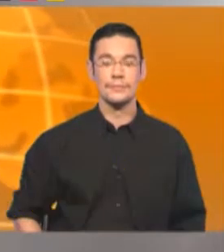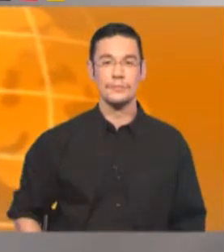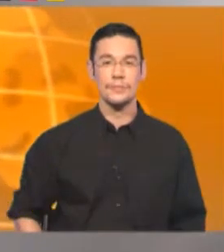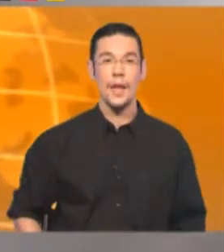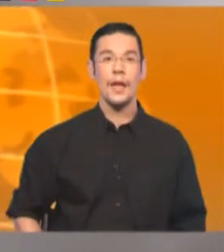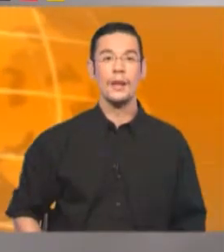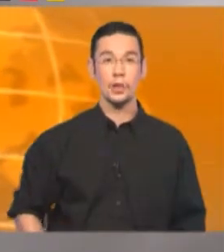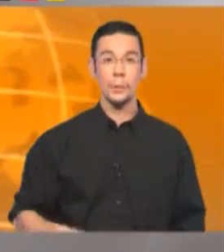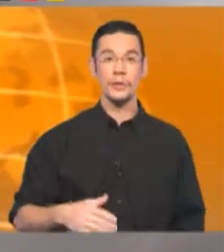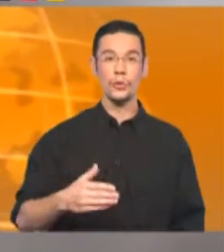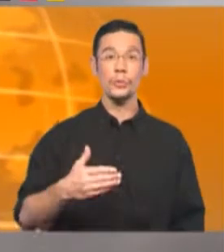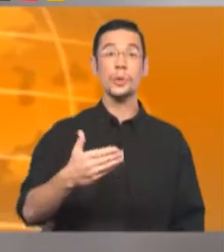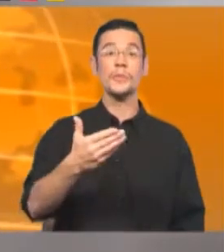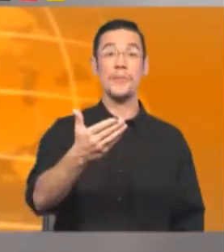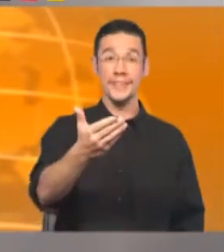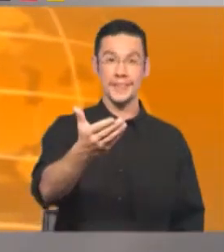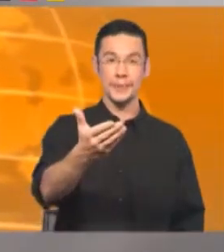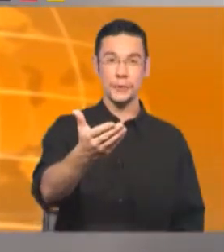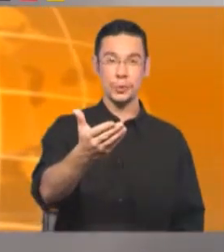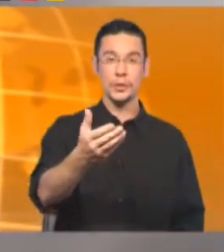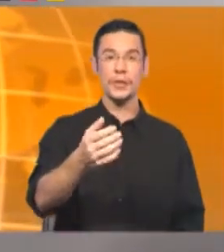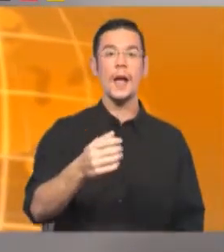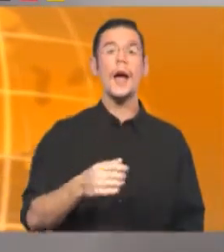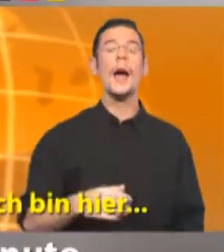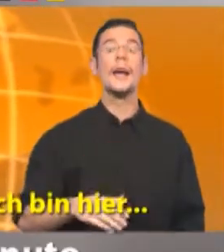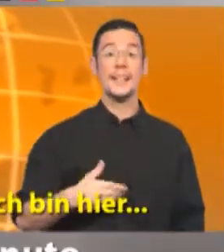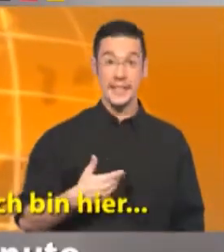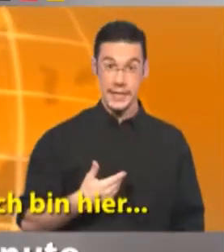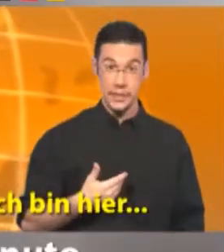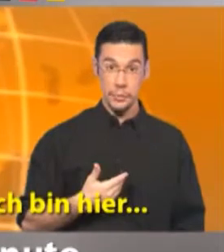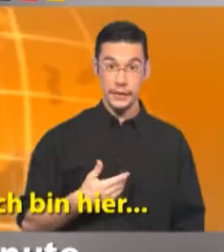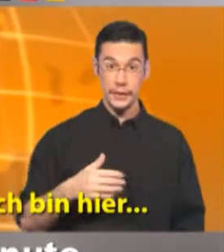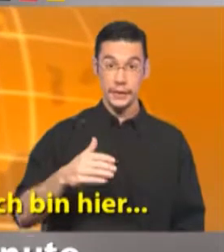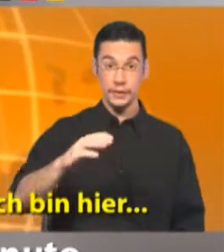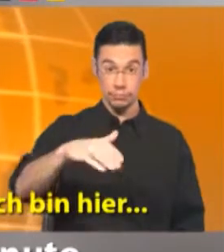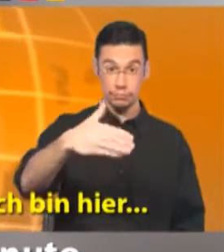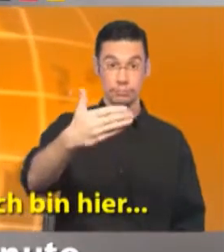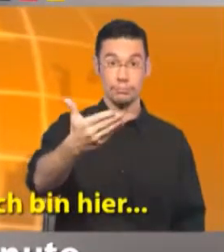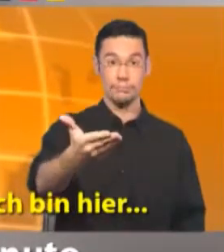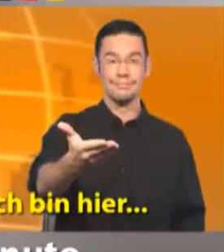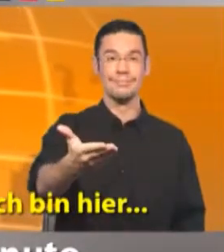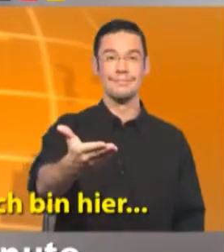Kommen wir nun zum Zweck Ihres Besuchs. Ich bin hier.